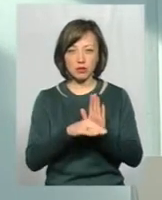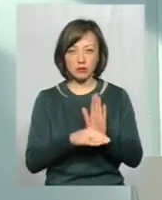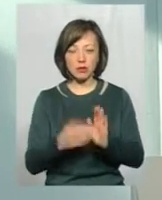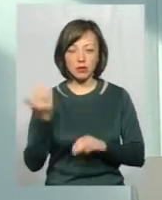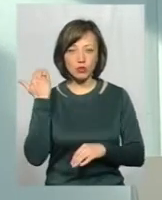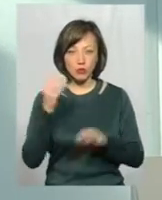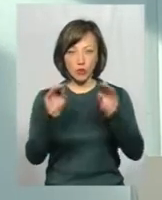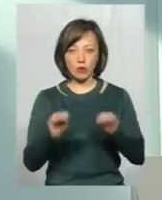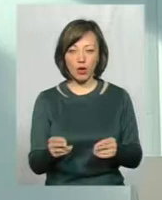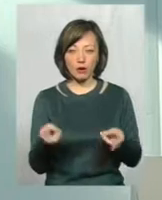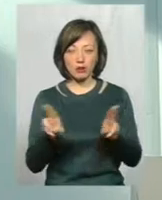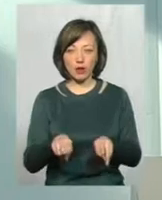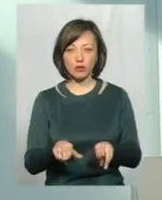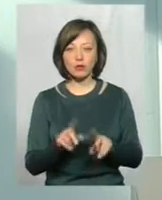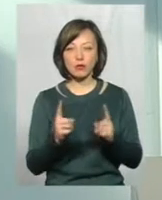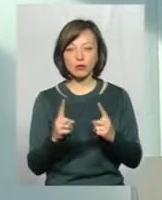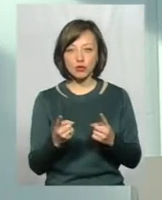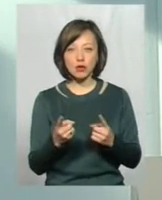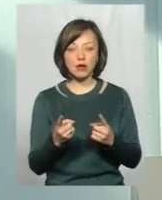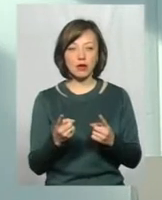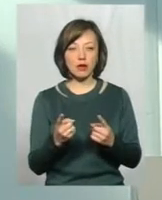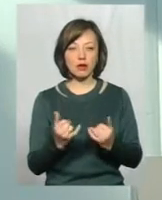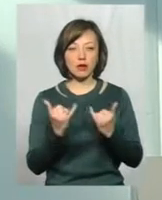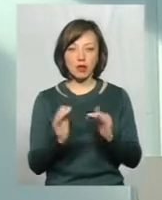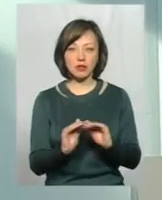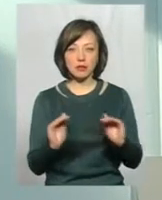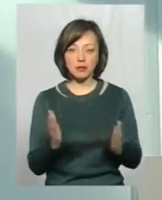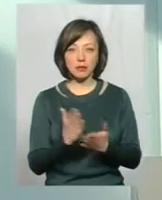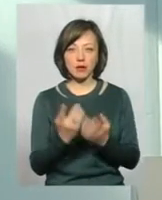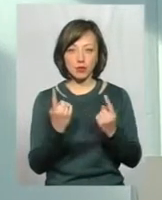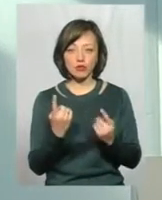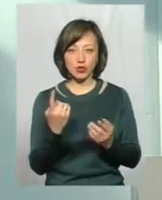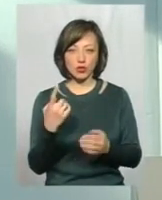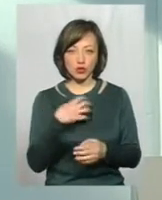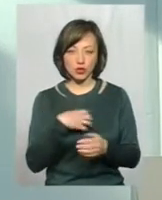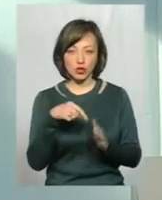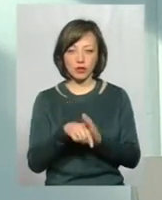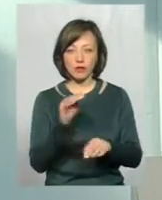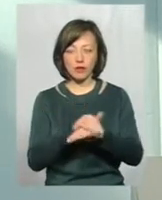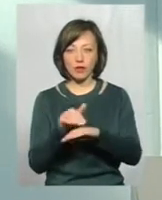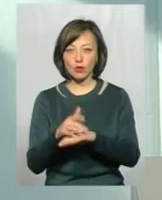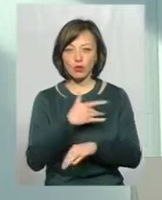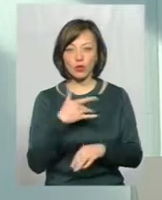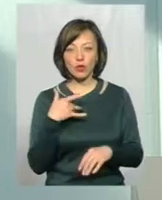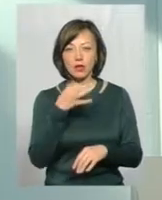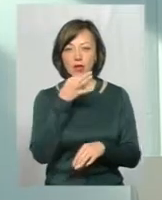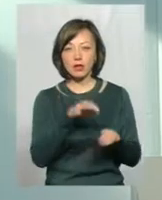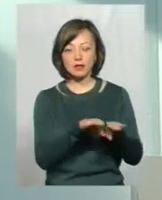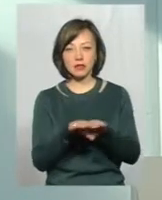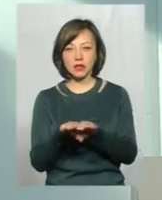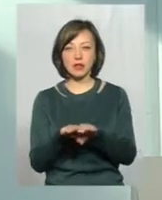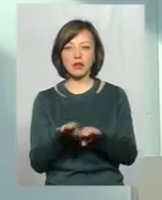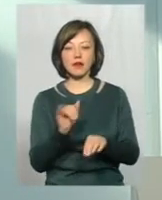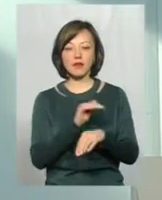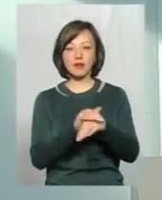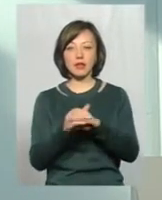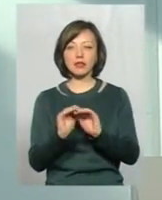предыдущих протоколах, вони все-таки остануться, тому що вони для дітей мають велике значення для виявлення туберкулеза на ранніх стадіях і для